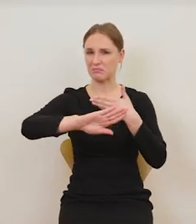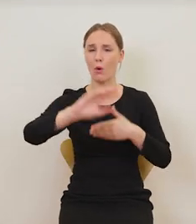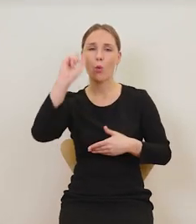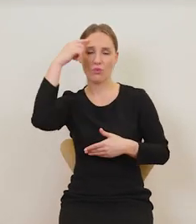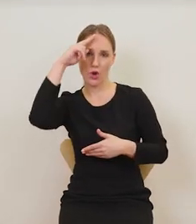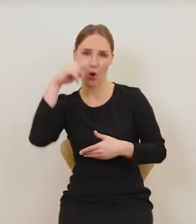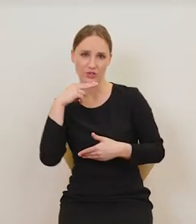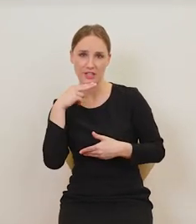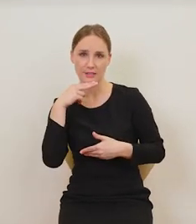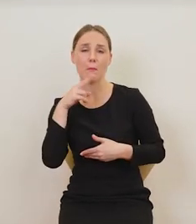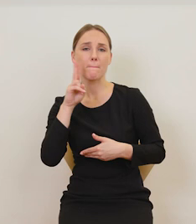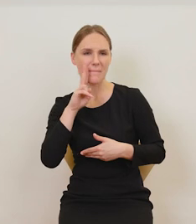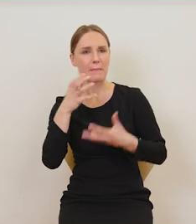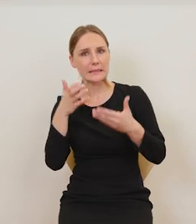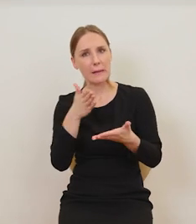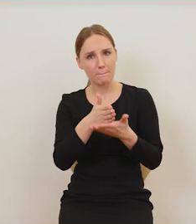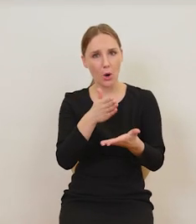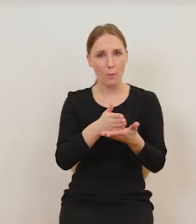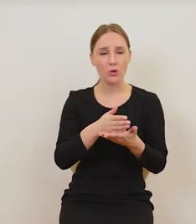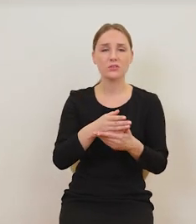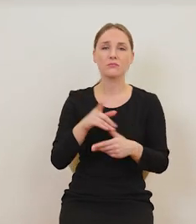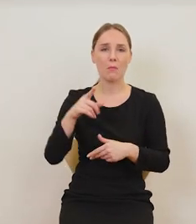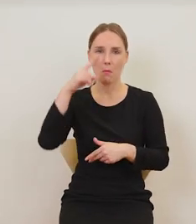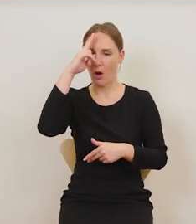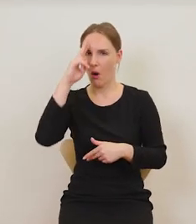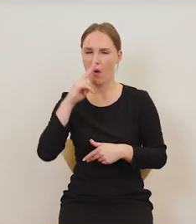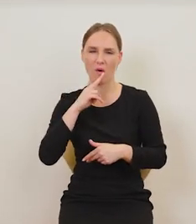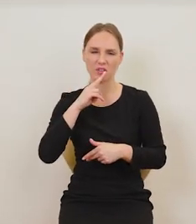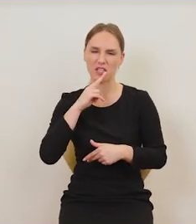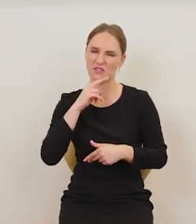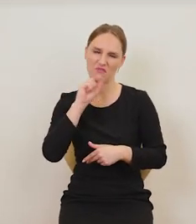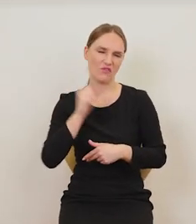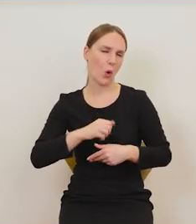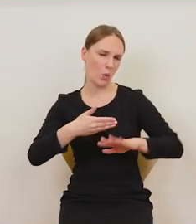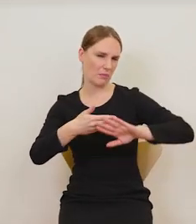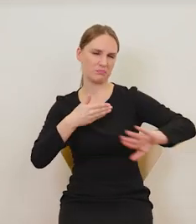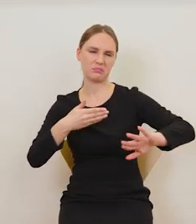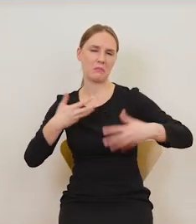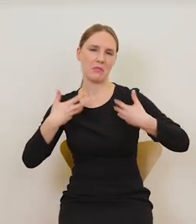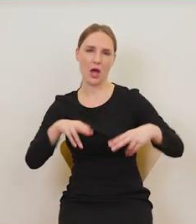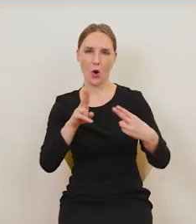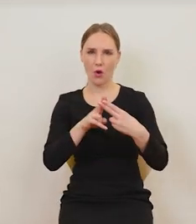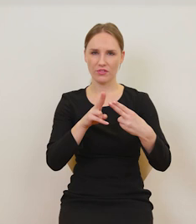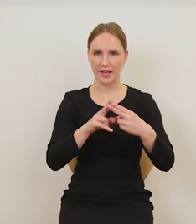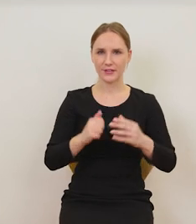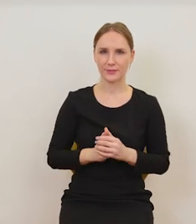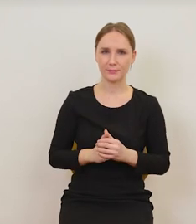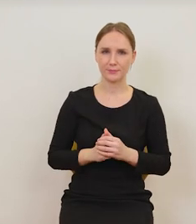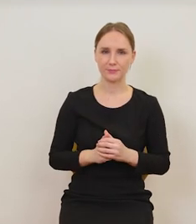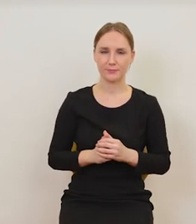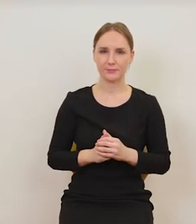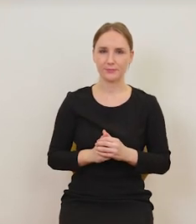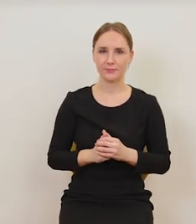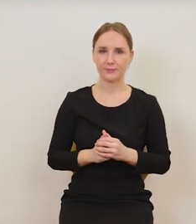ojciec. Matka starała się mu pomóc, ale ojciec praktycznie nie chciał go widzieć. A